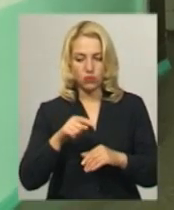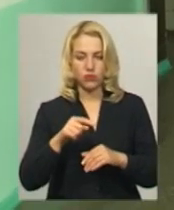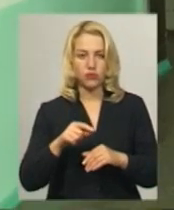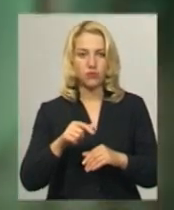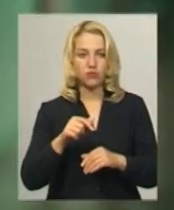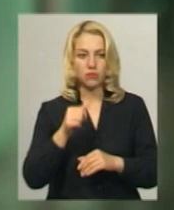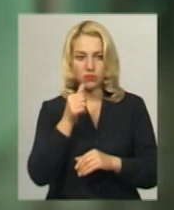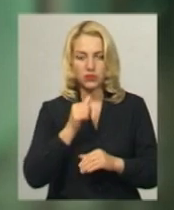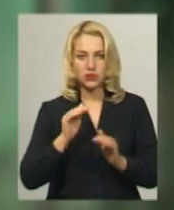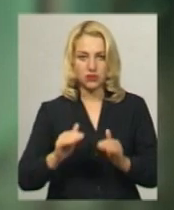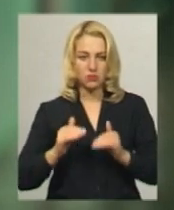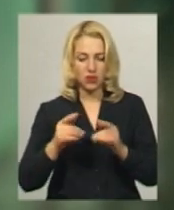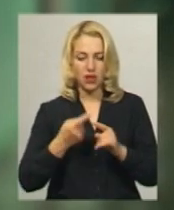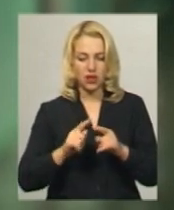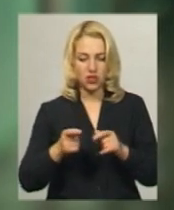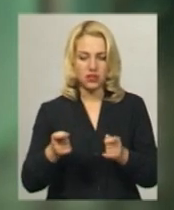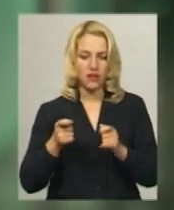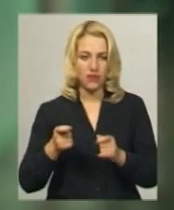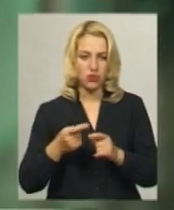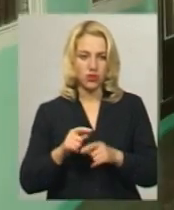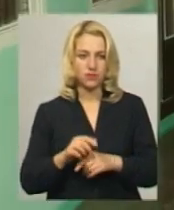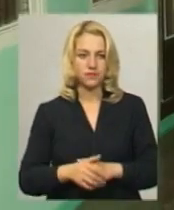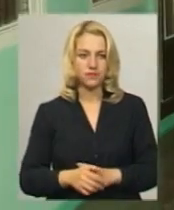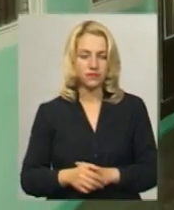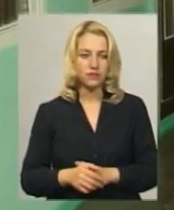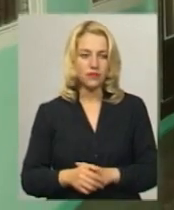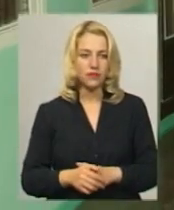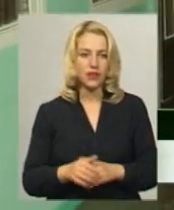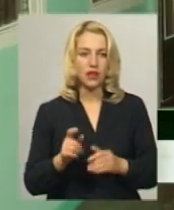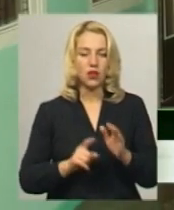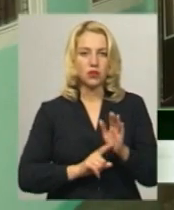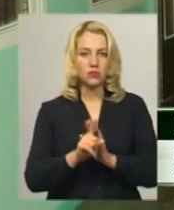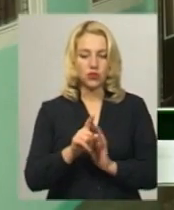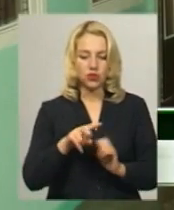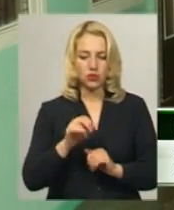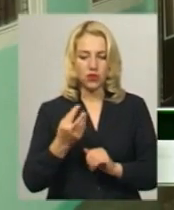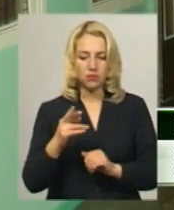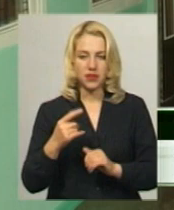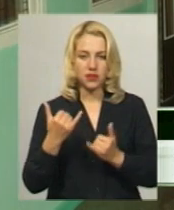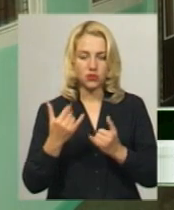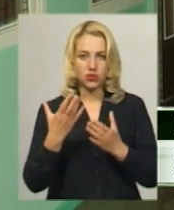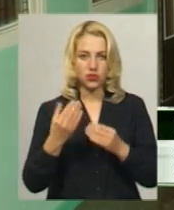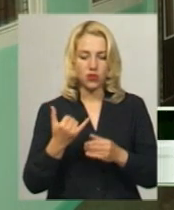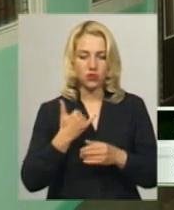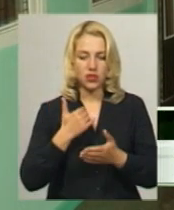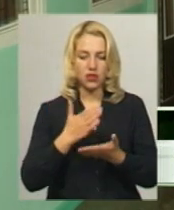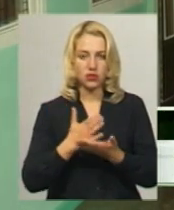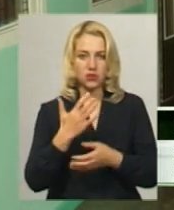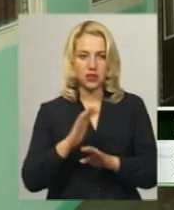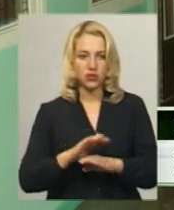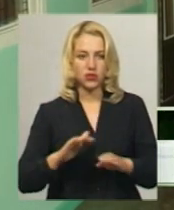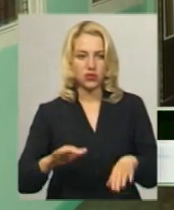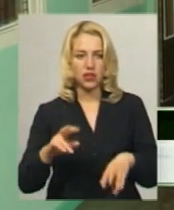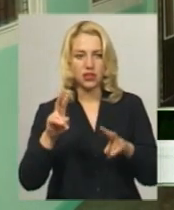відділення Хмельницької міської інфекційної лікарні Вікторія Леньга. Спочатку липня на сьогоднішній день у нас знаходиться п'ятеро дітей з